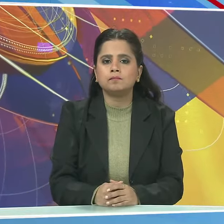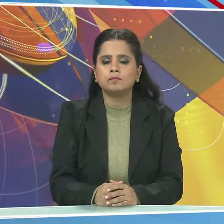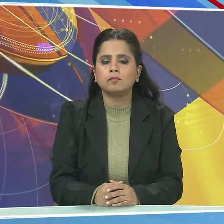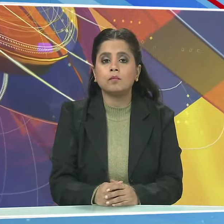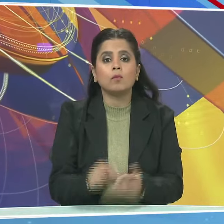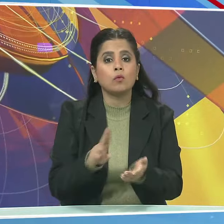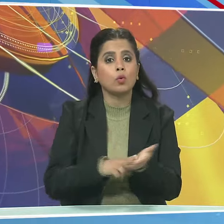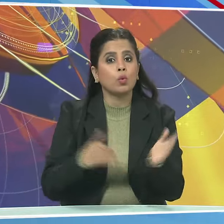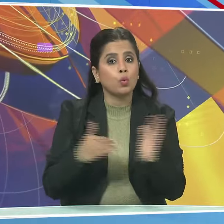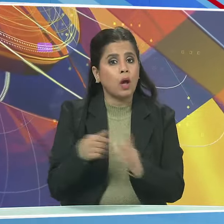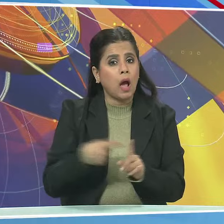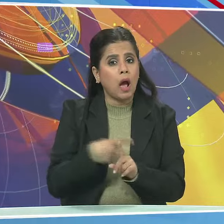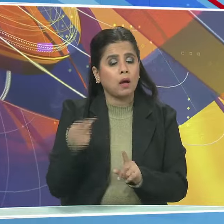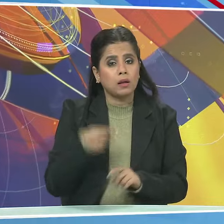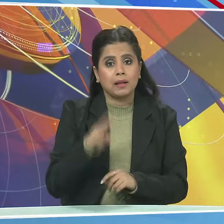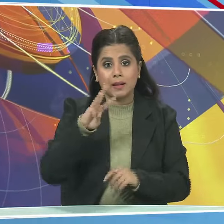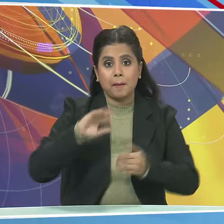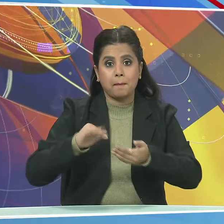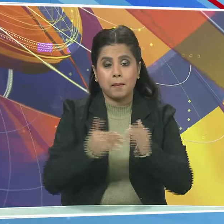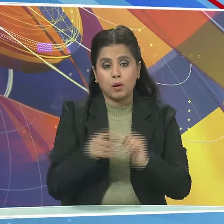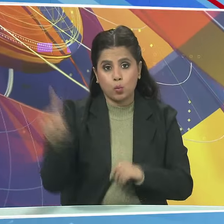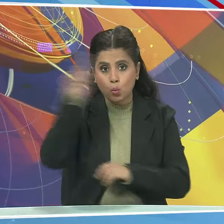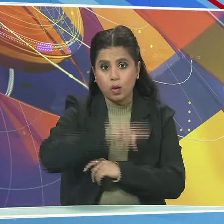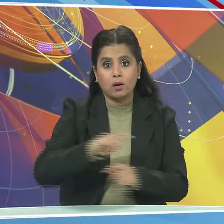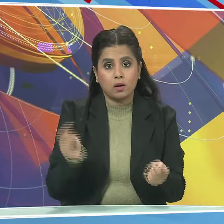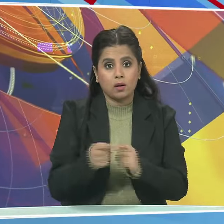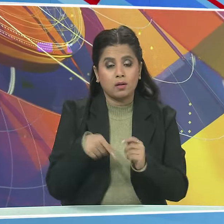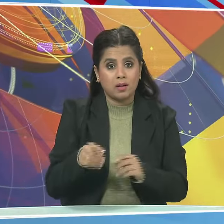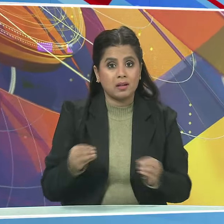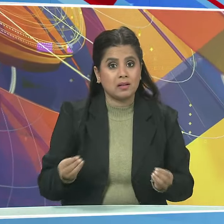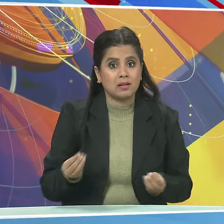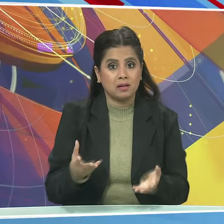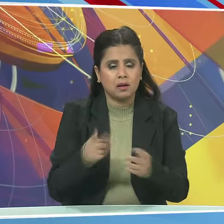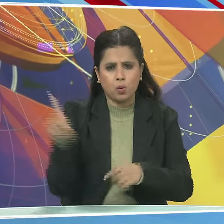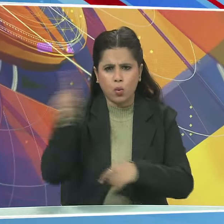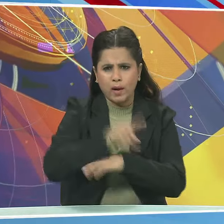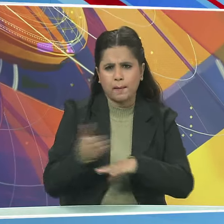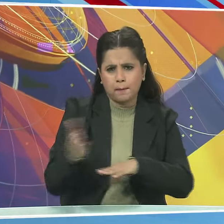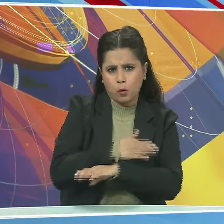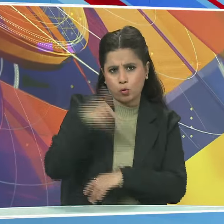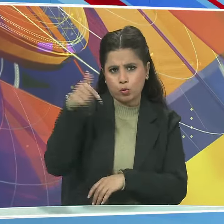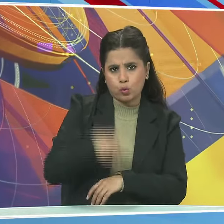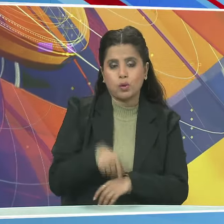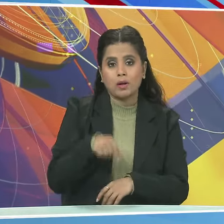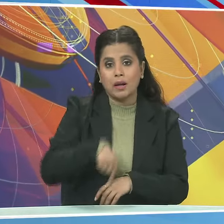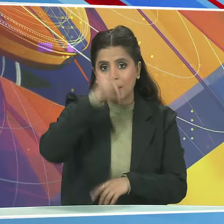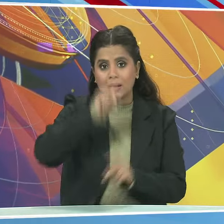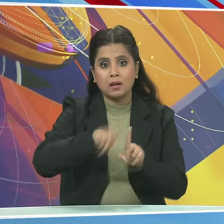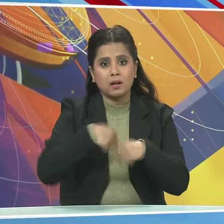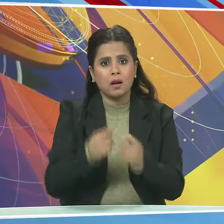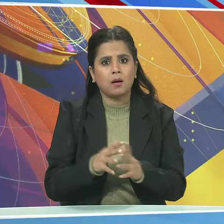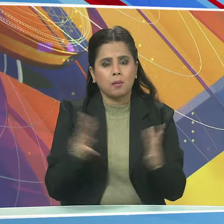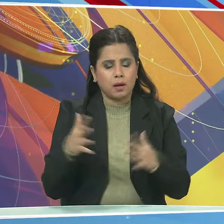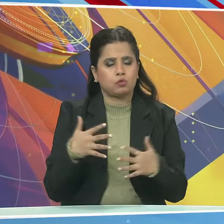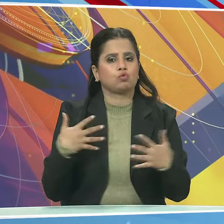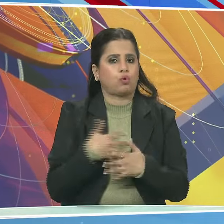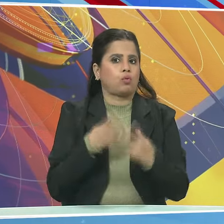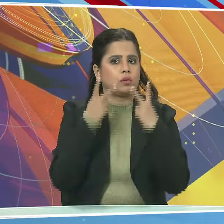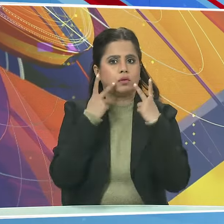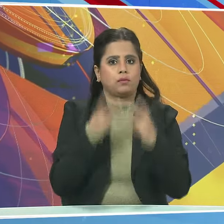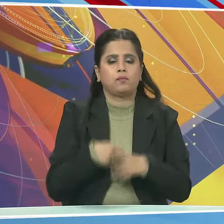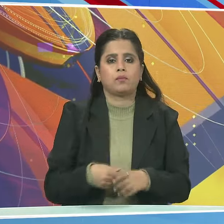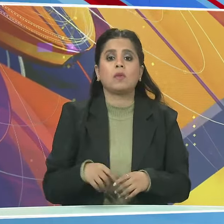New Zealand के खिलाफ तीन मैचों की वंडे सिरीज के आगास से एक दिन पहले भारतिय टीम को एक बड़ा जटका लगा है